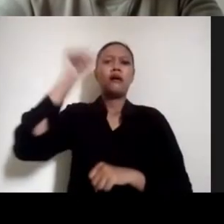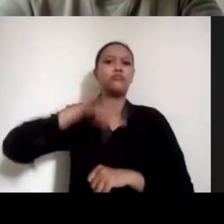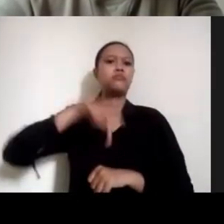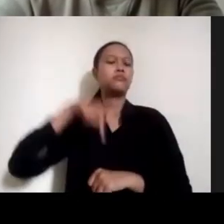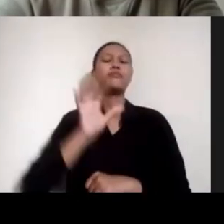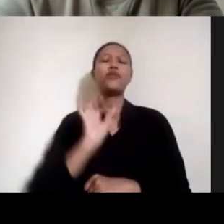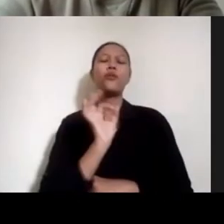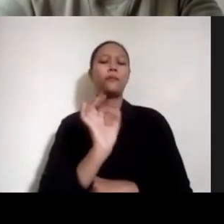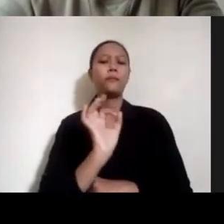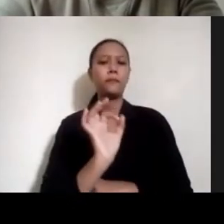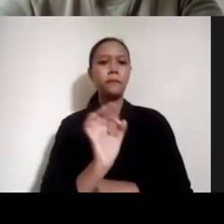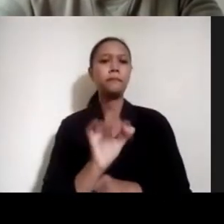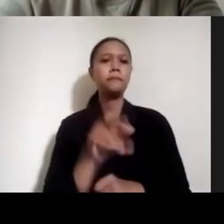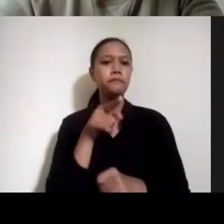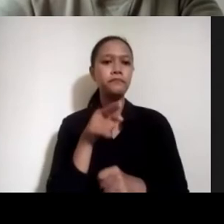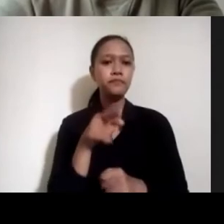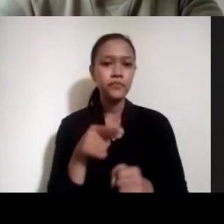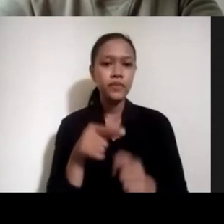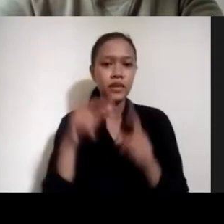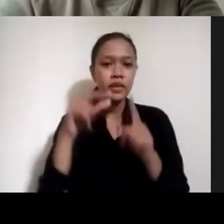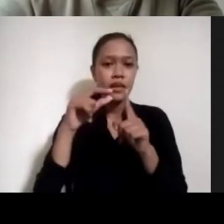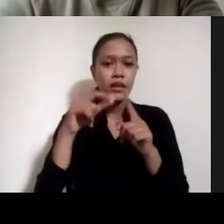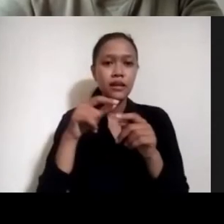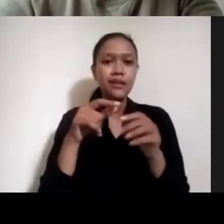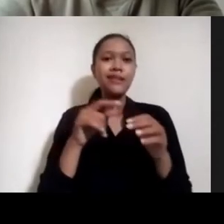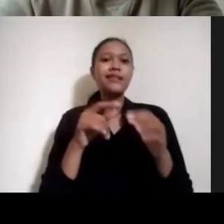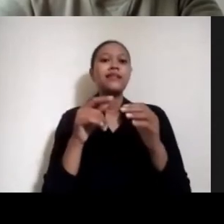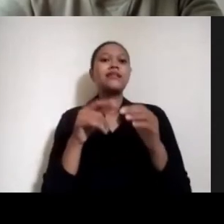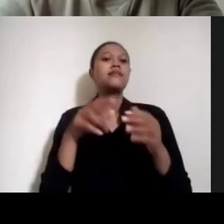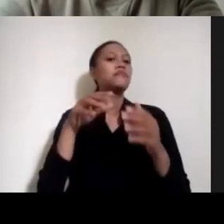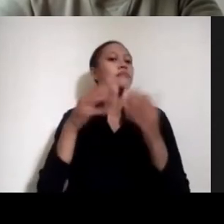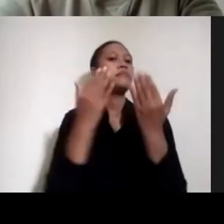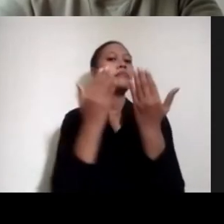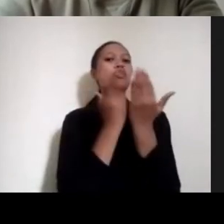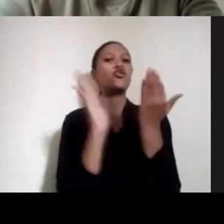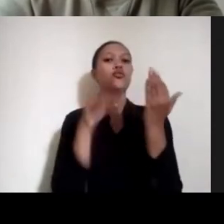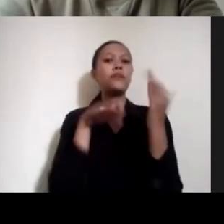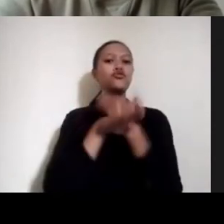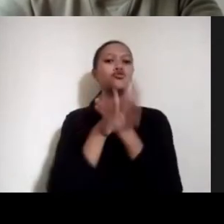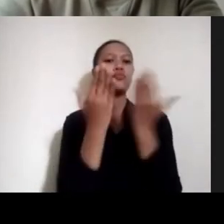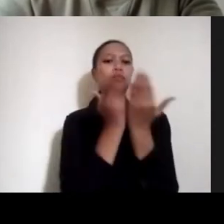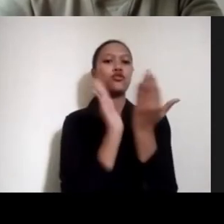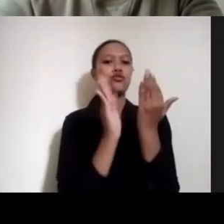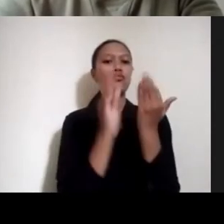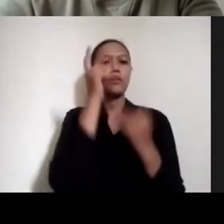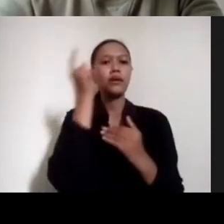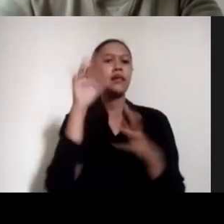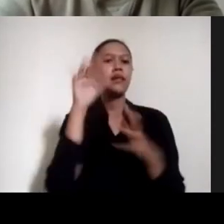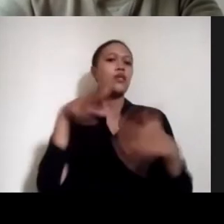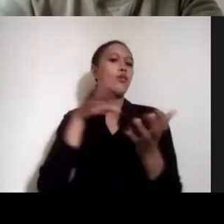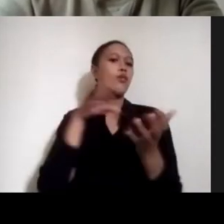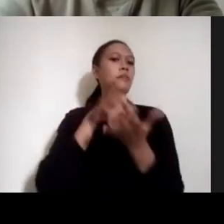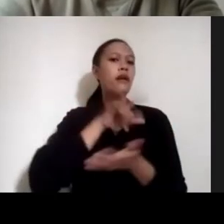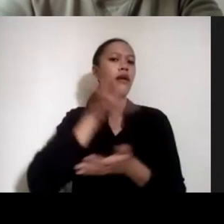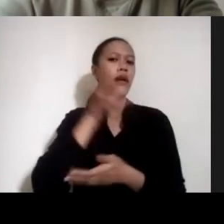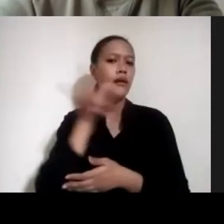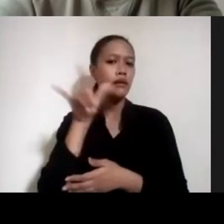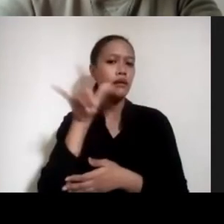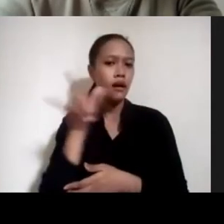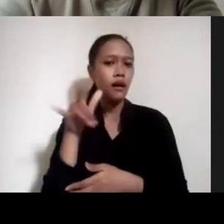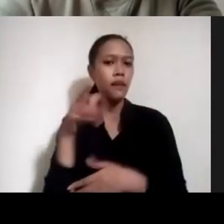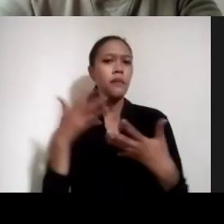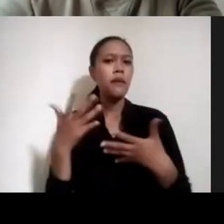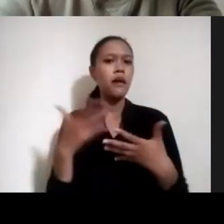Ini di point entry, di pintu masuk rumah sakit, atau di bandara atau apa gitu. Bagaimana